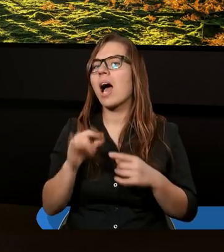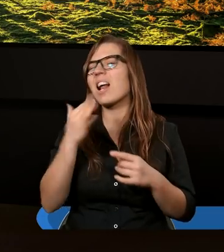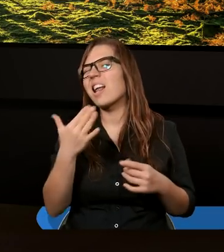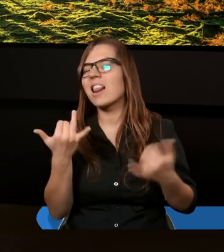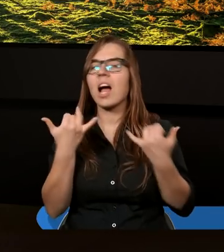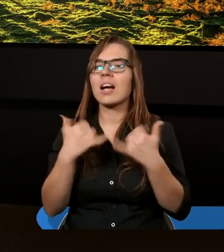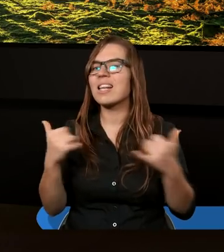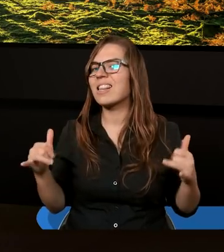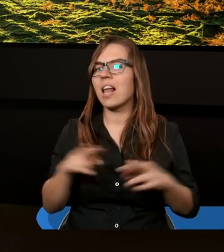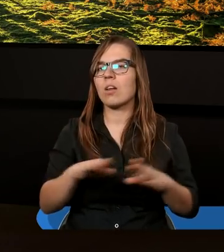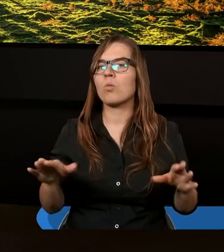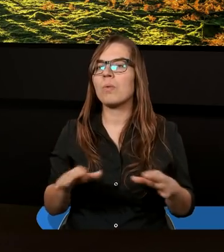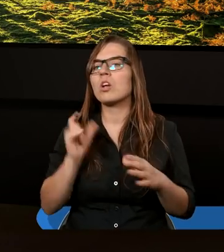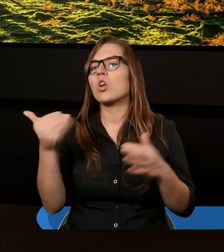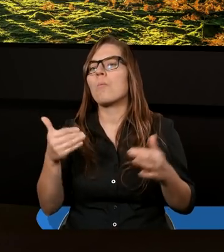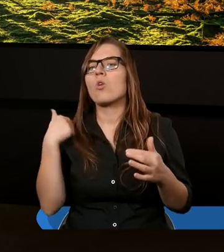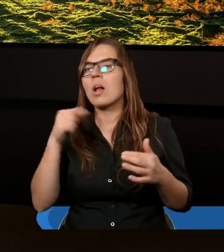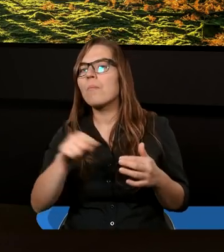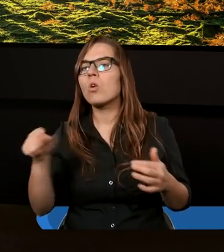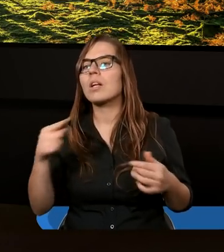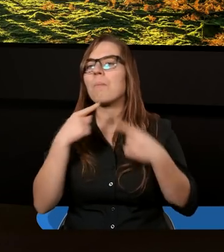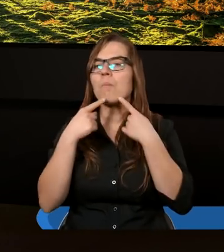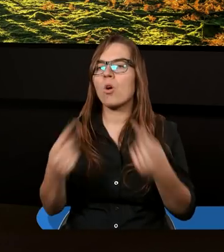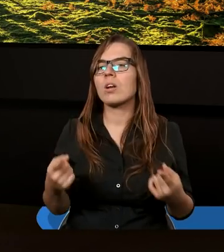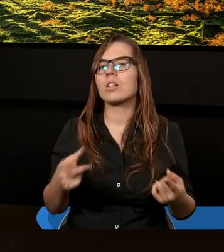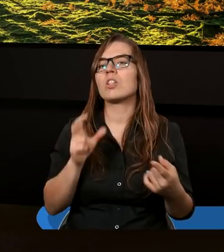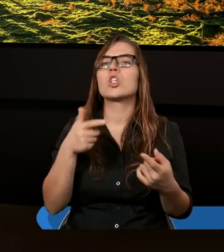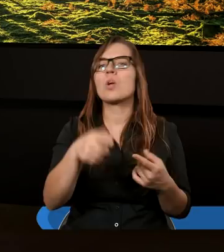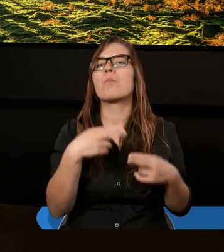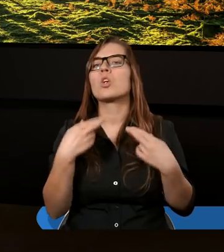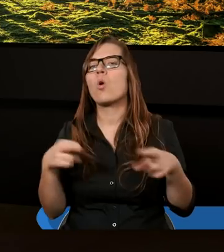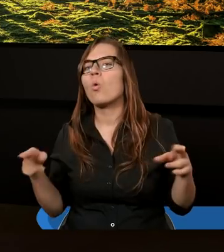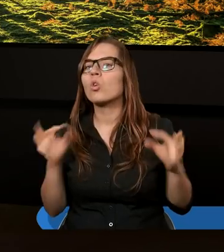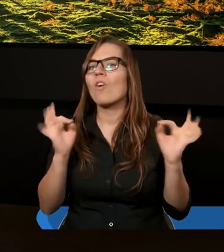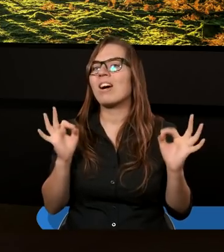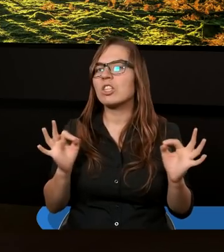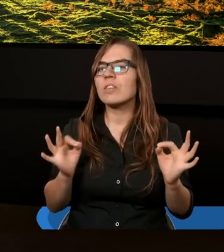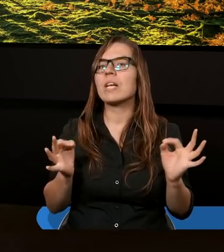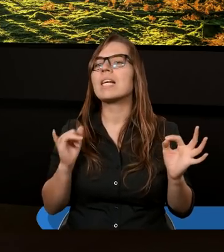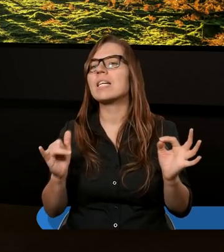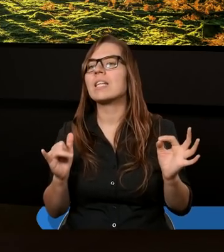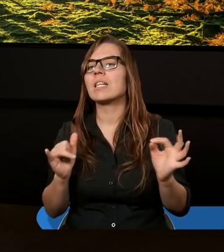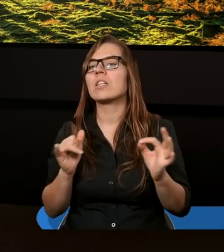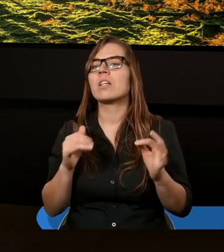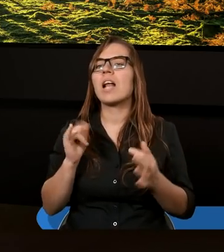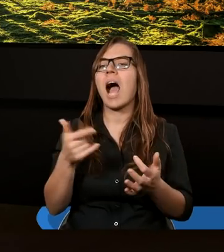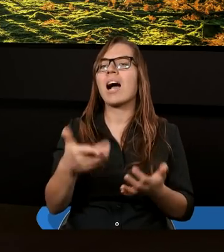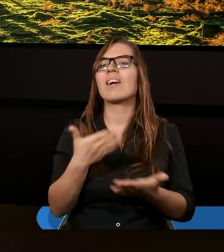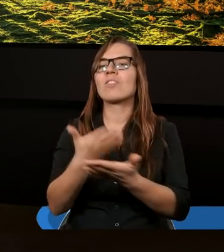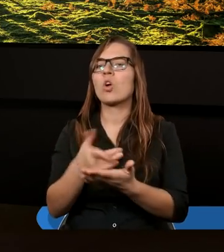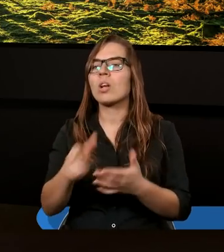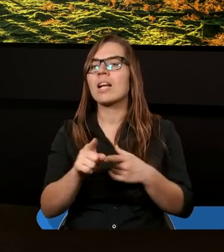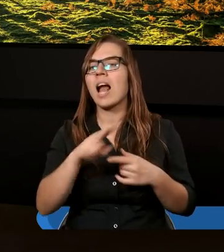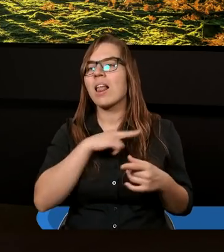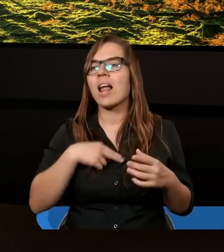jednak zupełnie różne. Co można byłoby o nich powiedzieć? Czym one się różnią właściwie? I jaki z tego wniosek